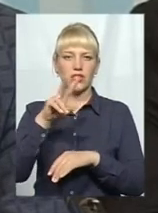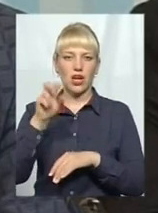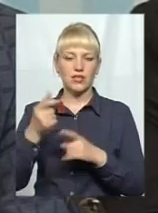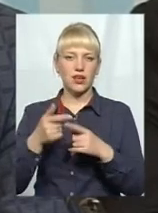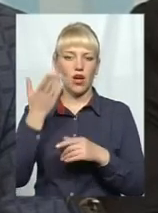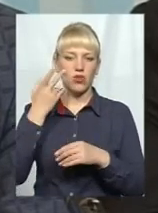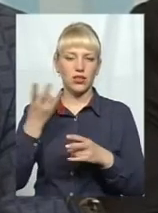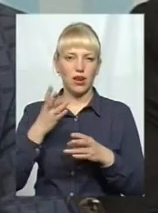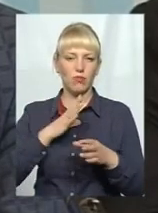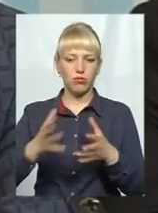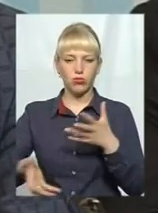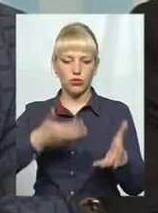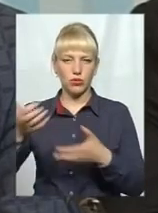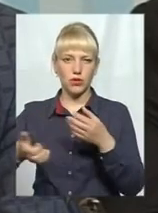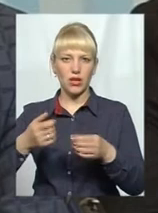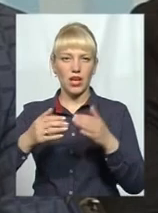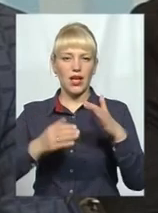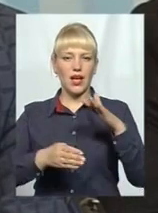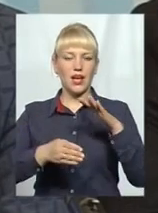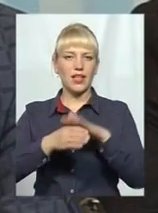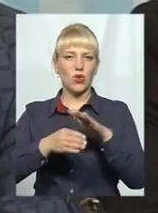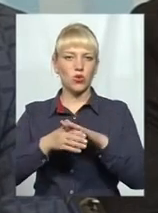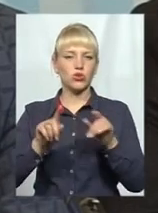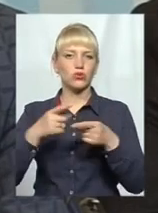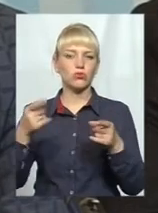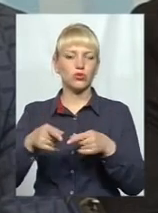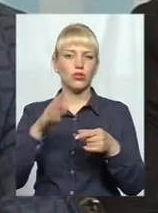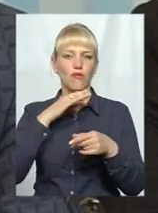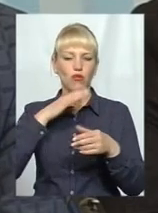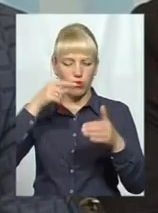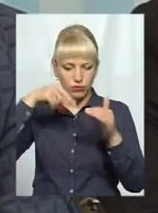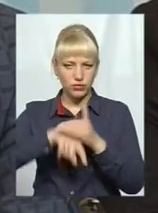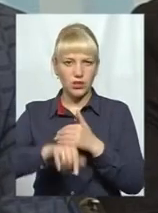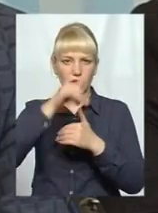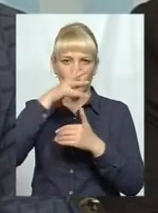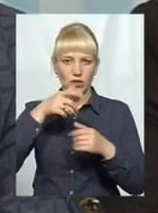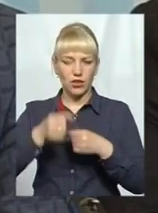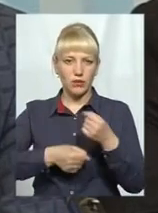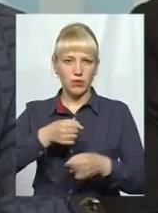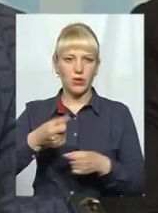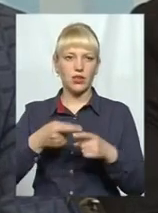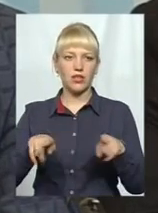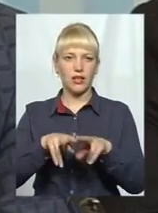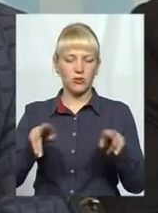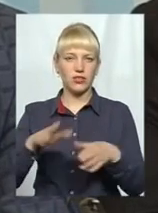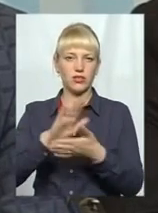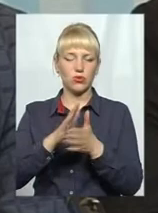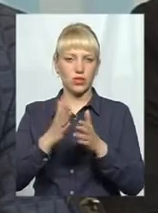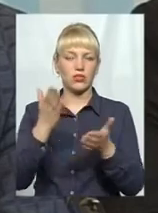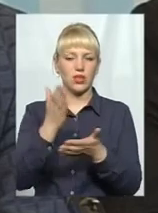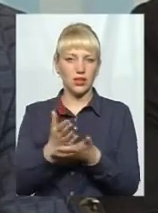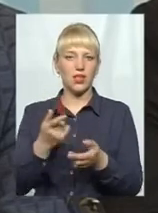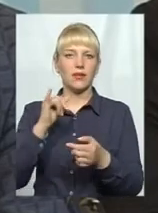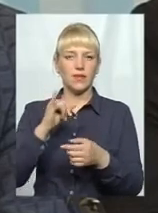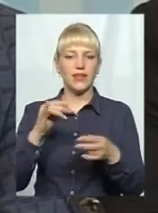демонтовувати кіоск, відповідно, тому що водоканалу потрібно мати доступ до ливневої системи каналізування стічних вод. Відповідно, ситуації такі є, і,